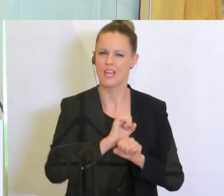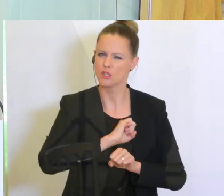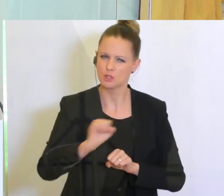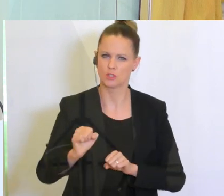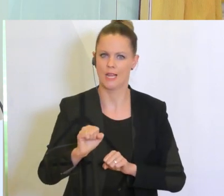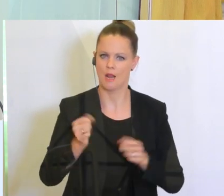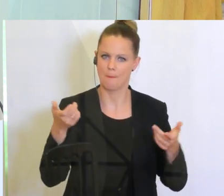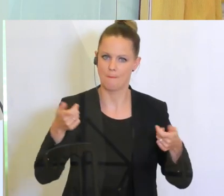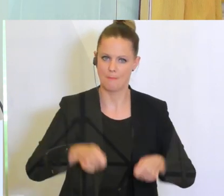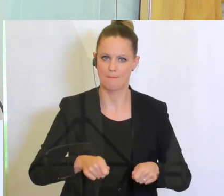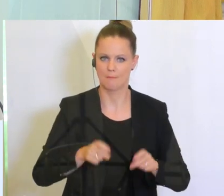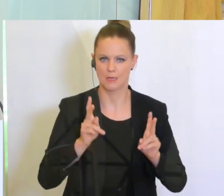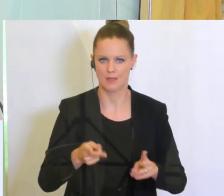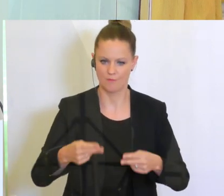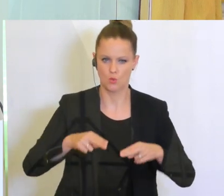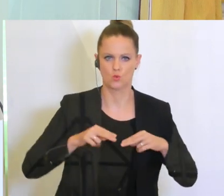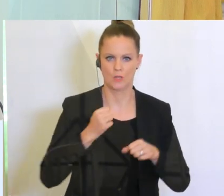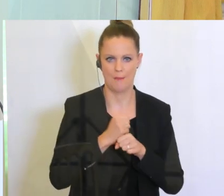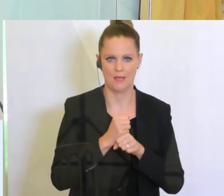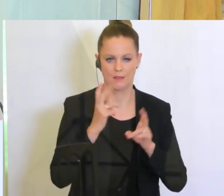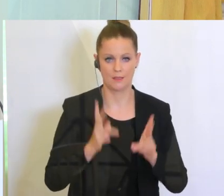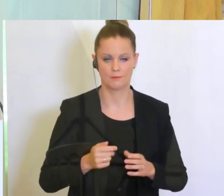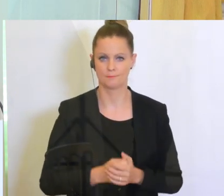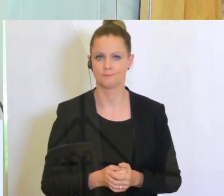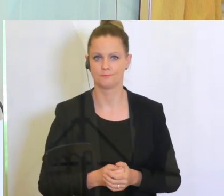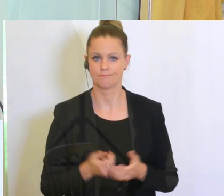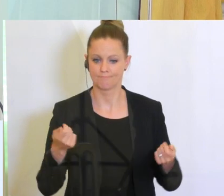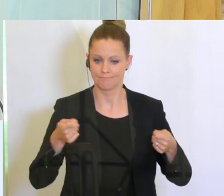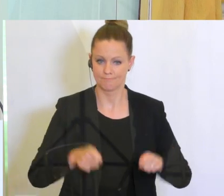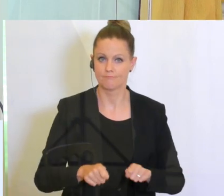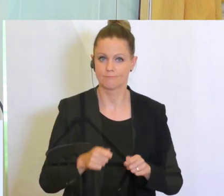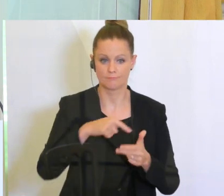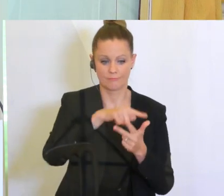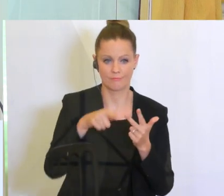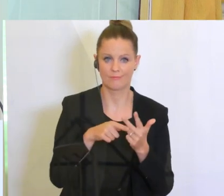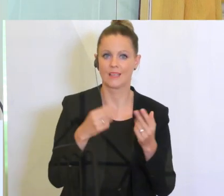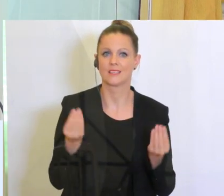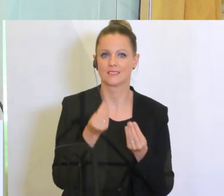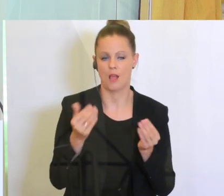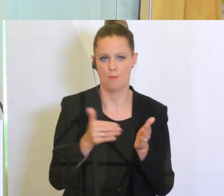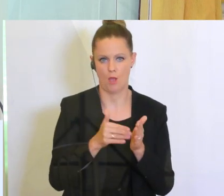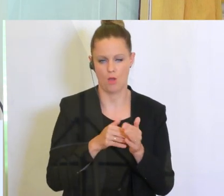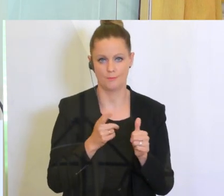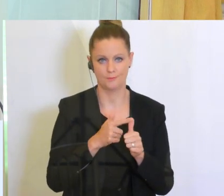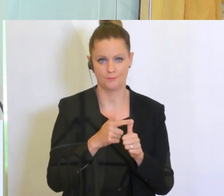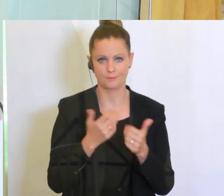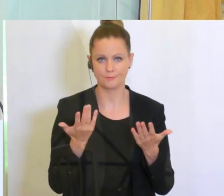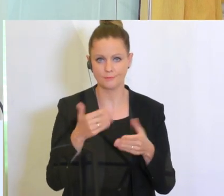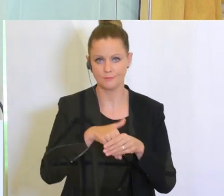beenden. Zur Beendigung sind drei Faktoren wichtig gewesen. Das erste